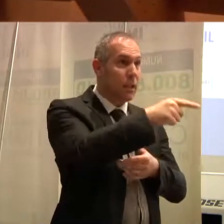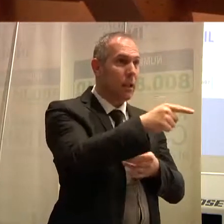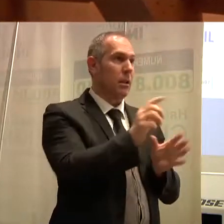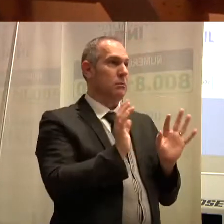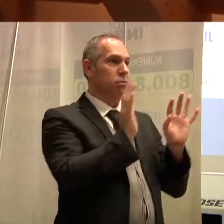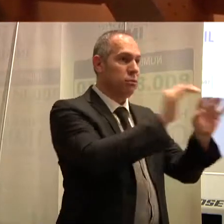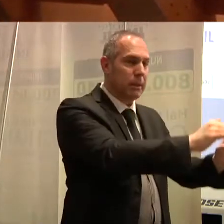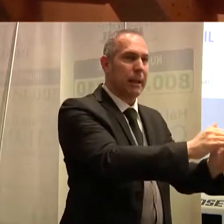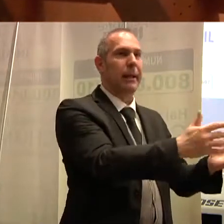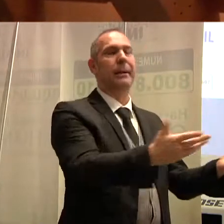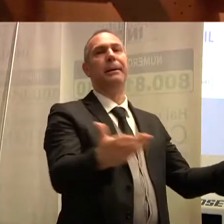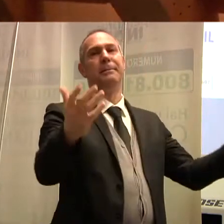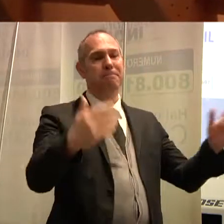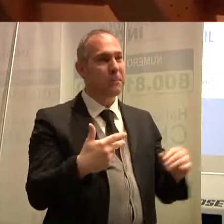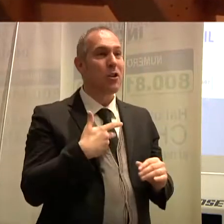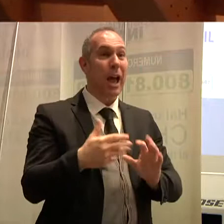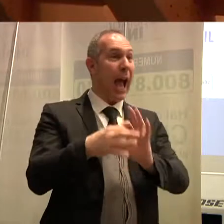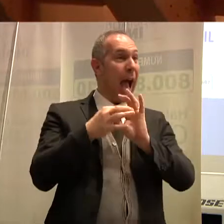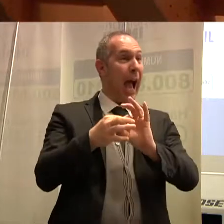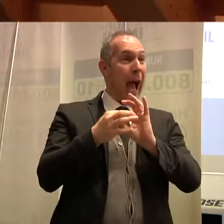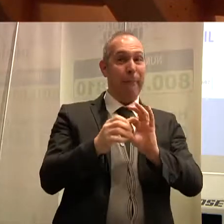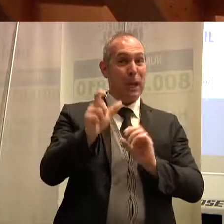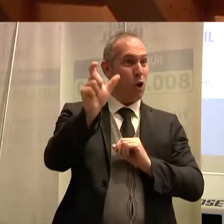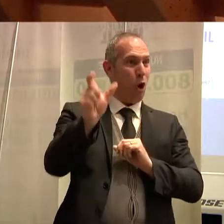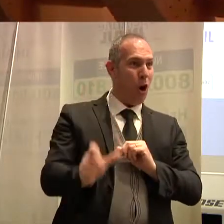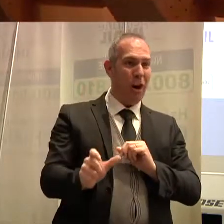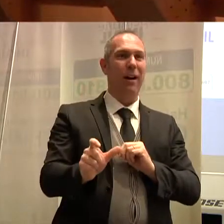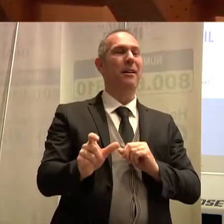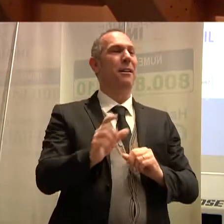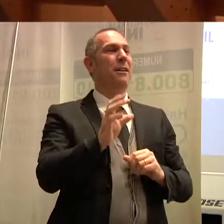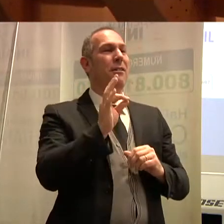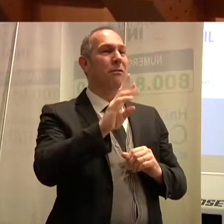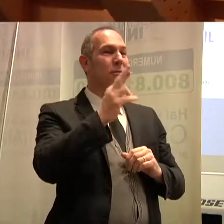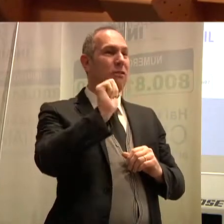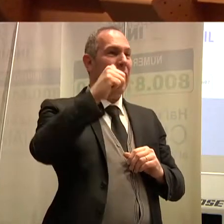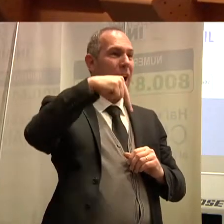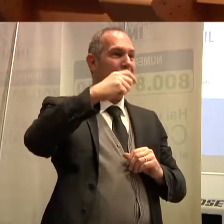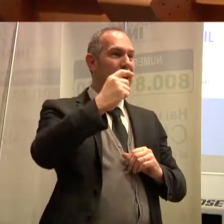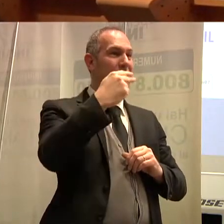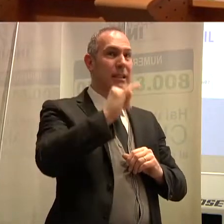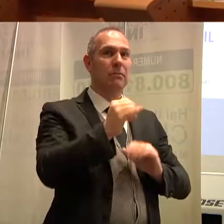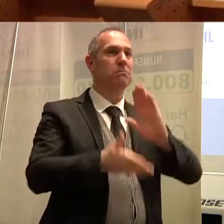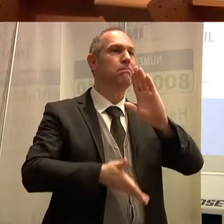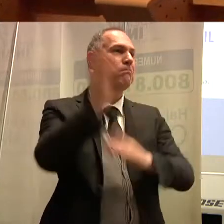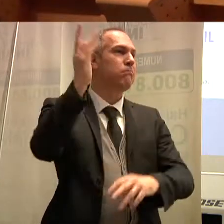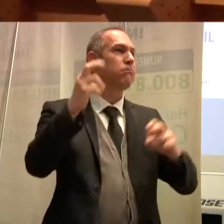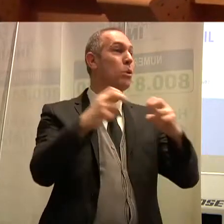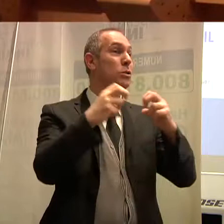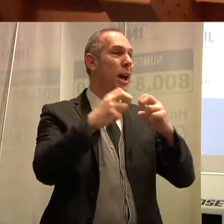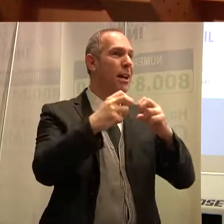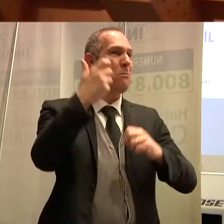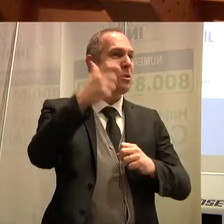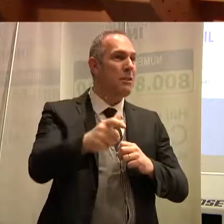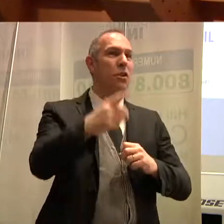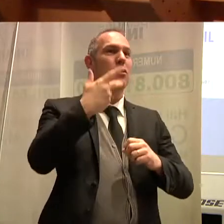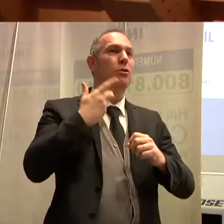perché è sempre presente ai nostri eventi del 3 dicembre, Alfredo Ferrante sta per scappare a Bruxelles perché domattina ci sarà un altro evento. Quindi diciamo